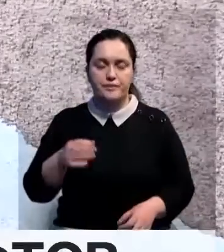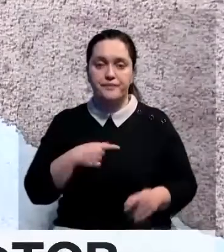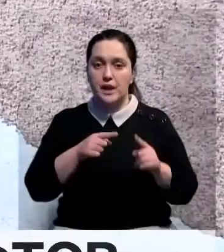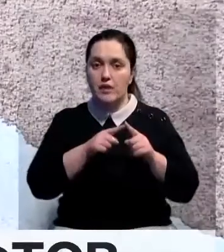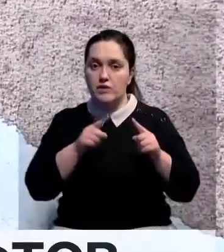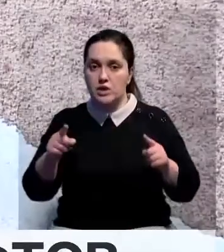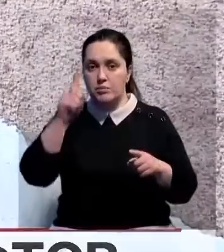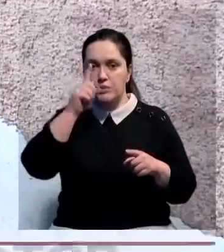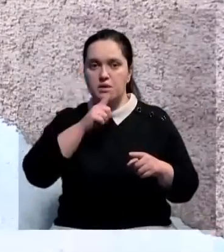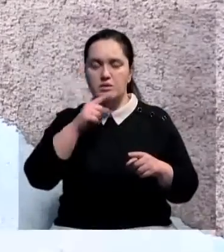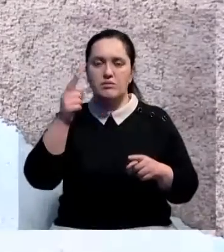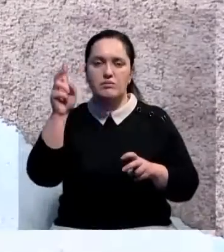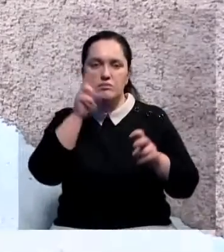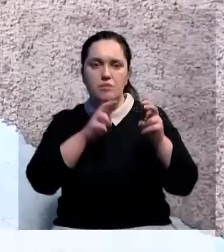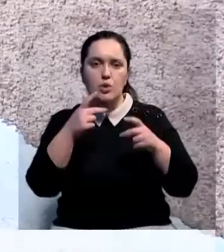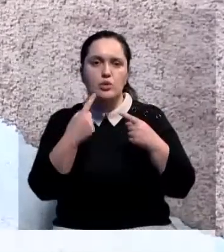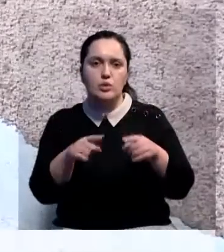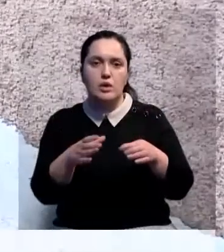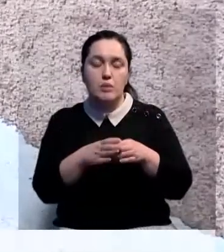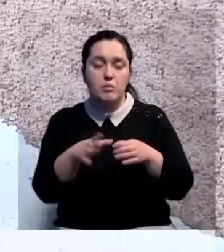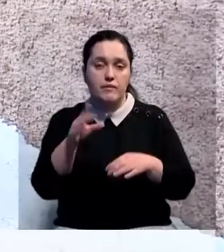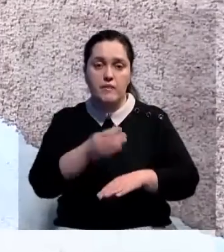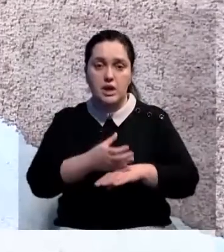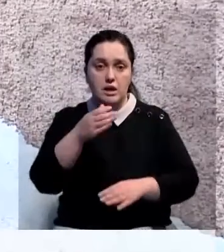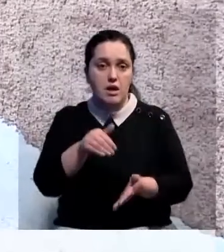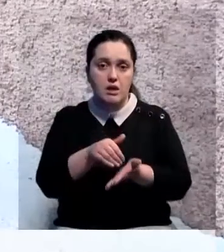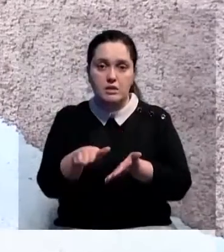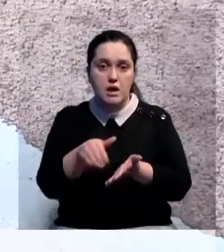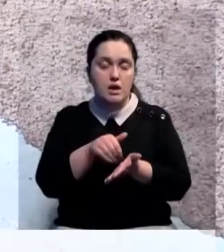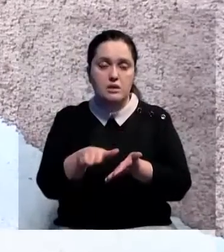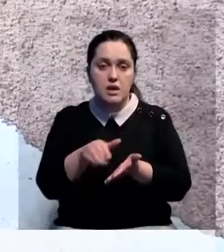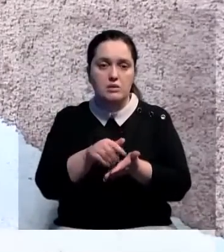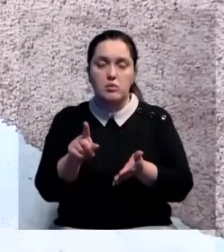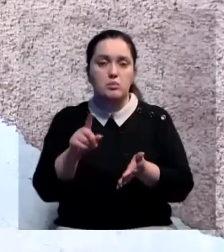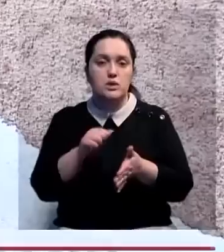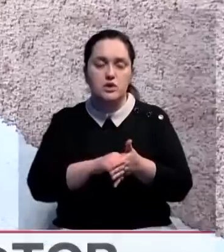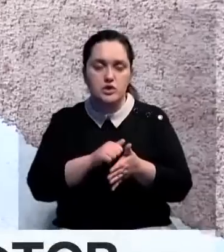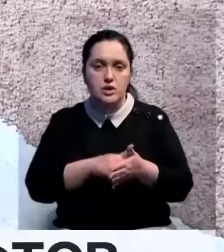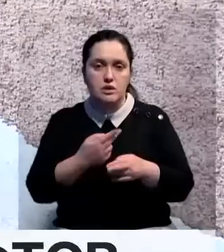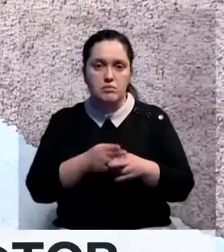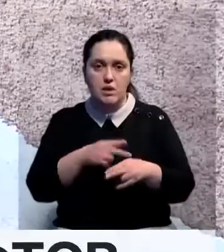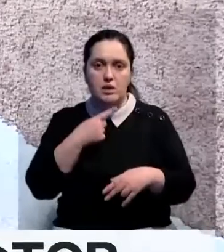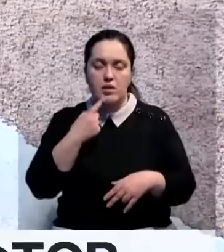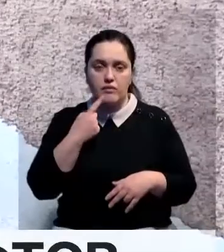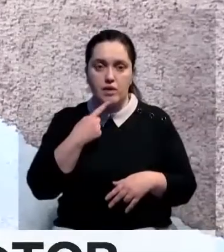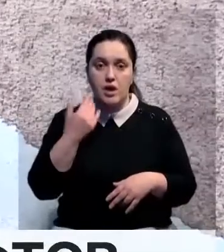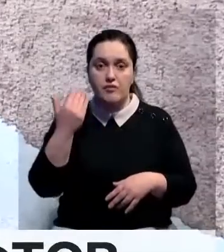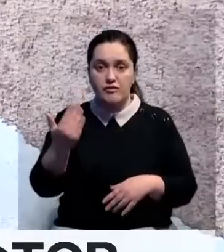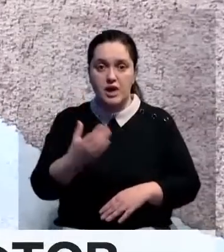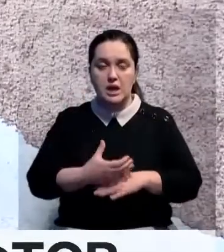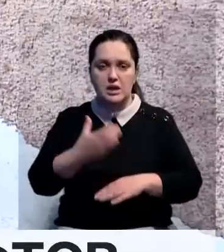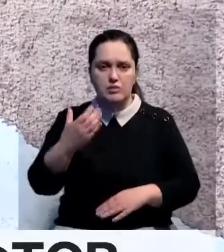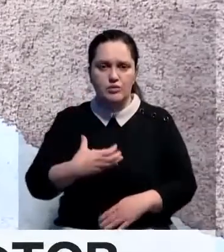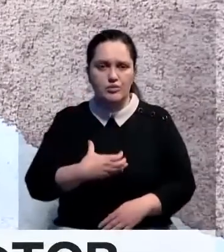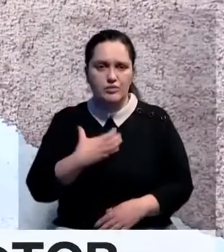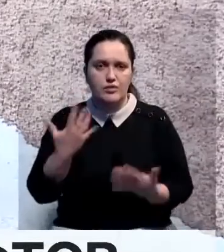пыталась найти другую лифтовую компанию, но все лифтовые компании отказывались по причине того, что они так и говорили. Ваши лифты в